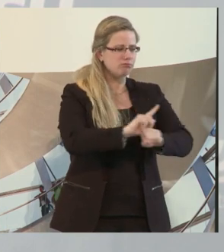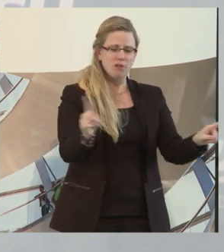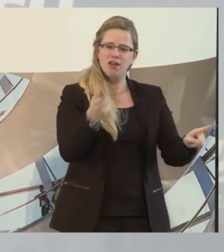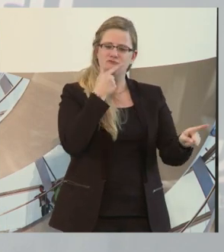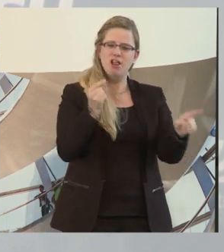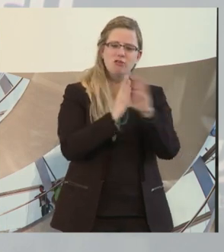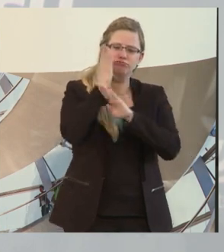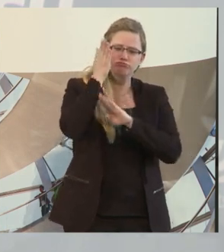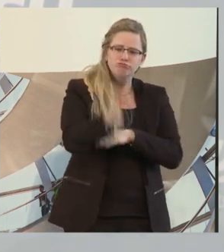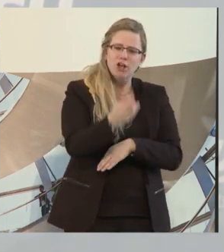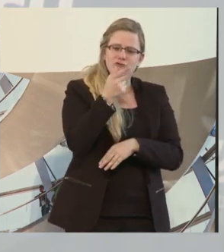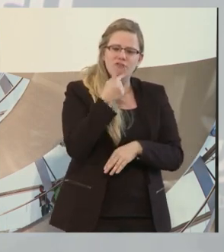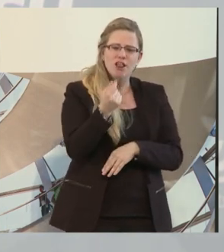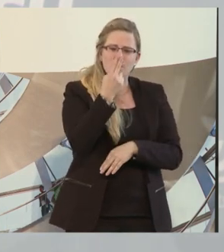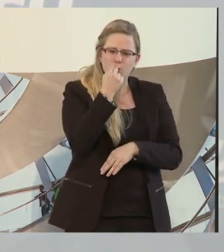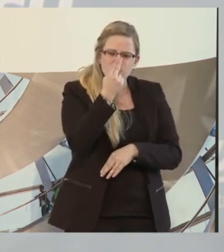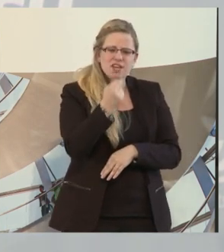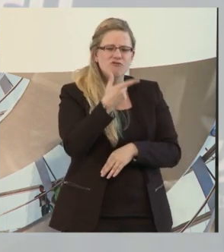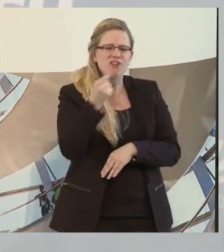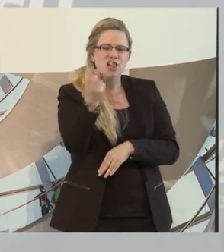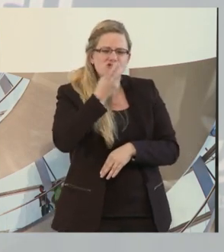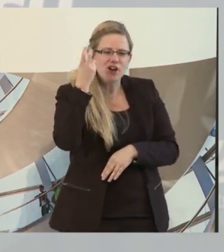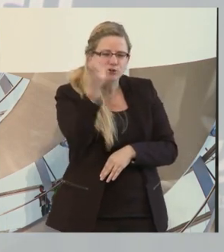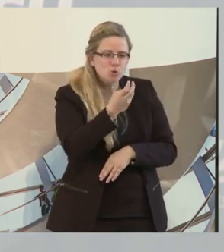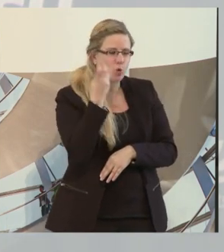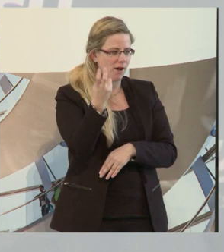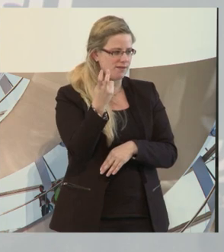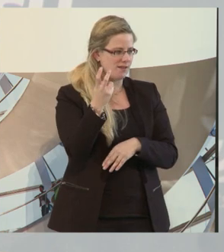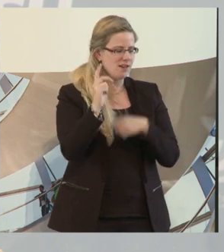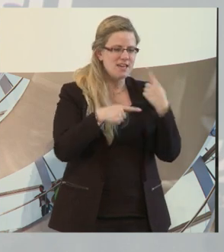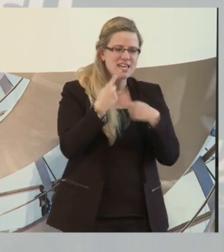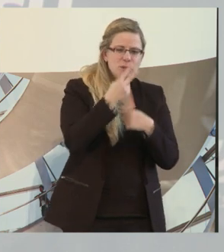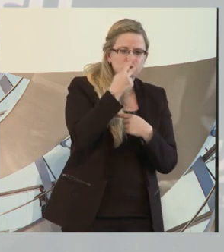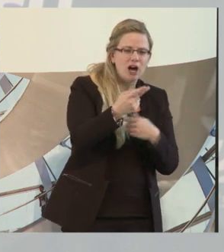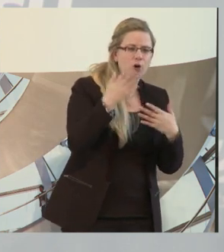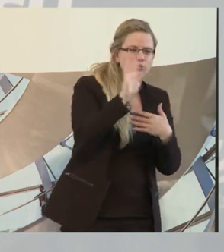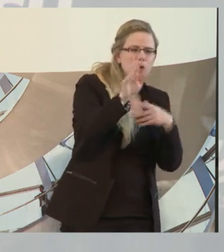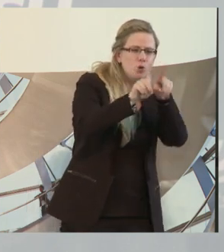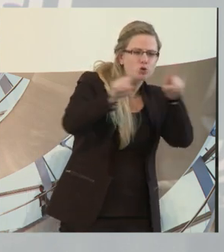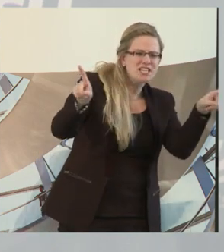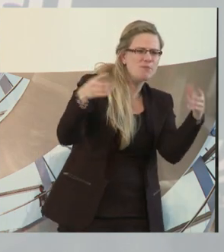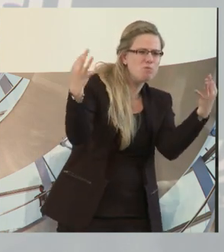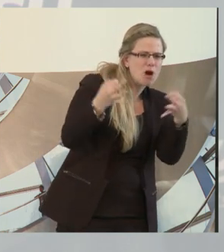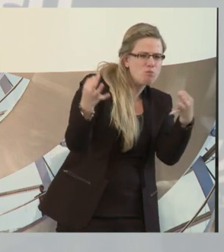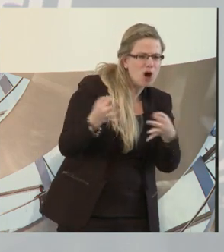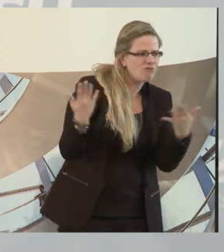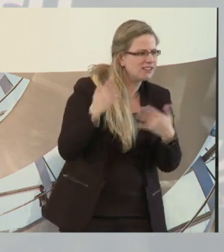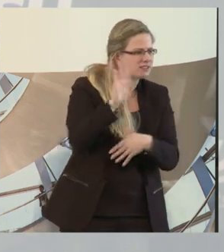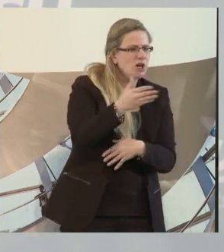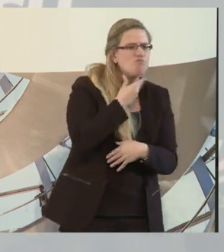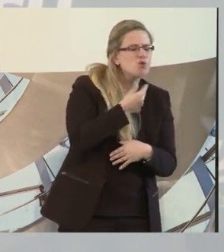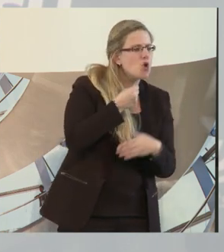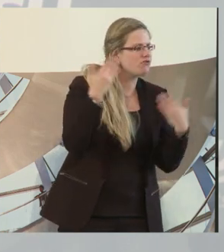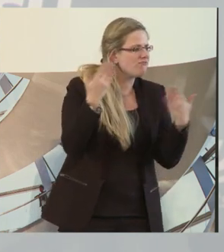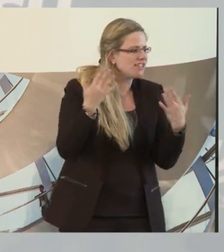und ausprobiert haben. Und zwar nicht beidseitig. Nachdem, was braucht das Unternehmen, was sind die Bedürfnisse auf dieser Seite